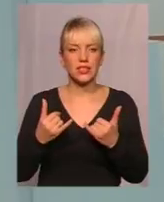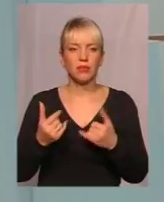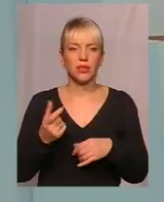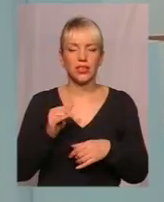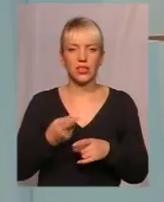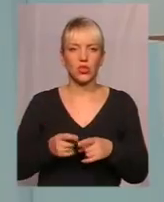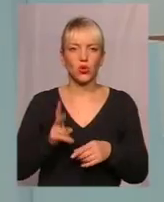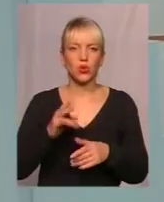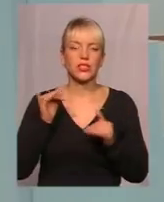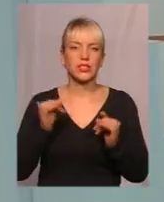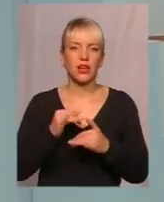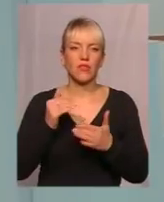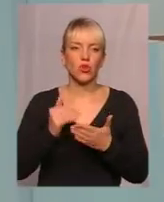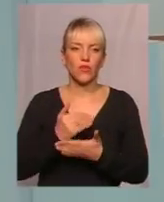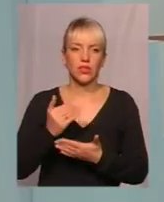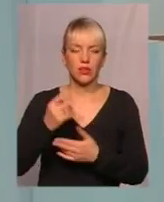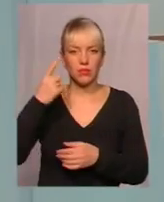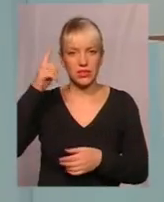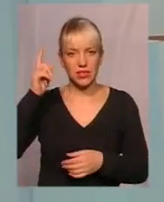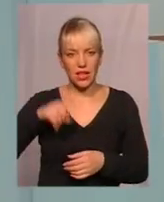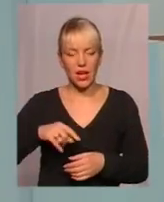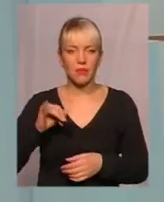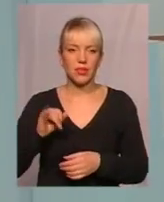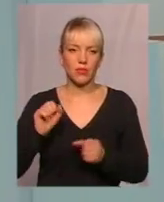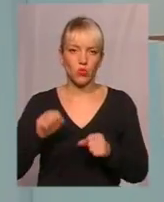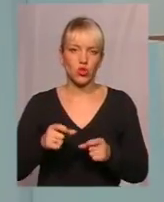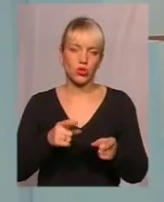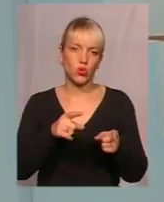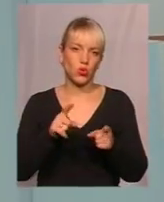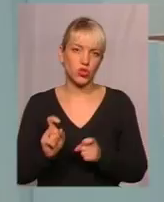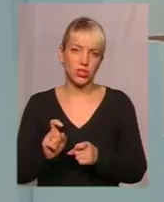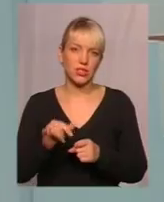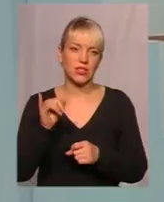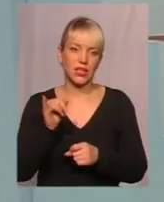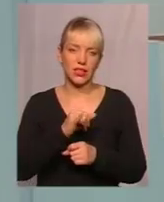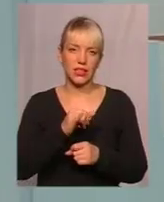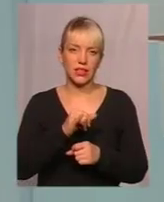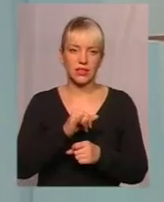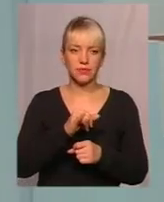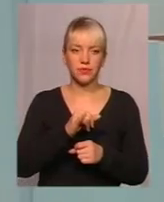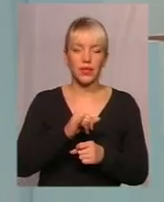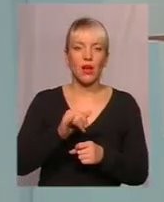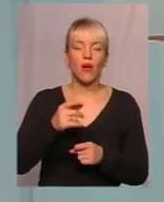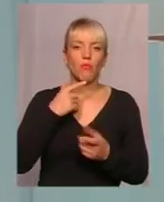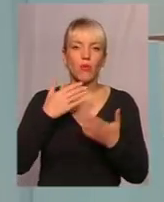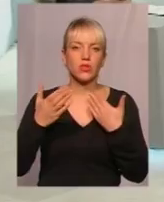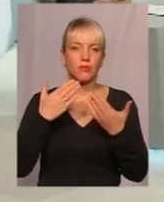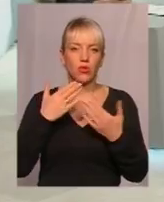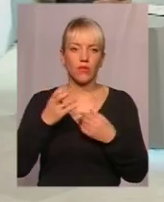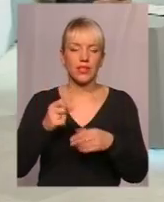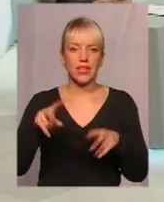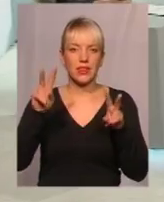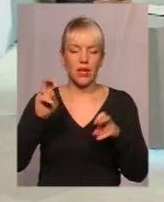ті, які цікавляться новітніми знаннями. Тобто можна буде долучитись і поспілкуватись на теми